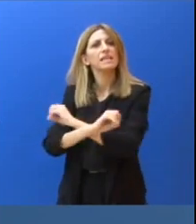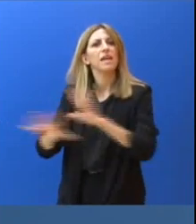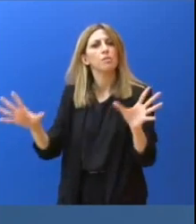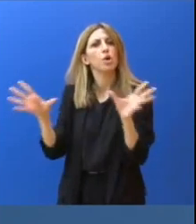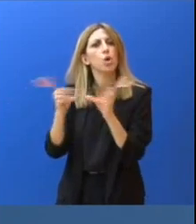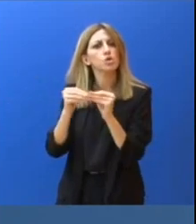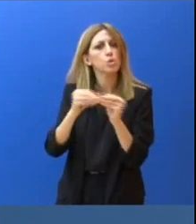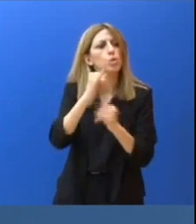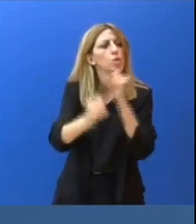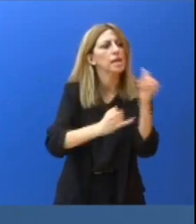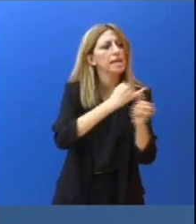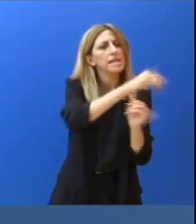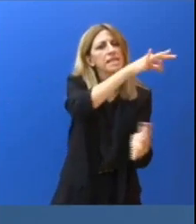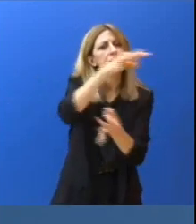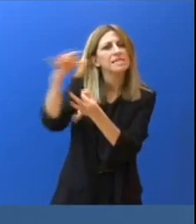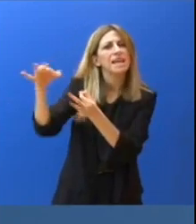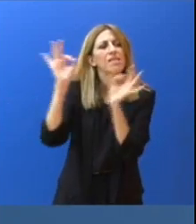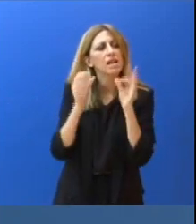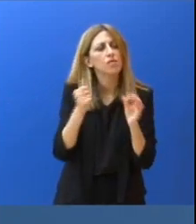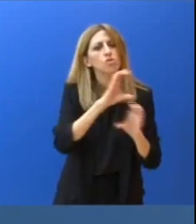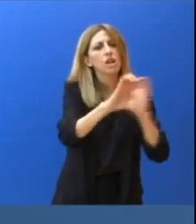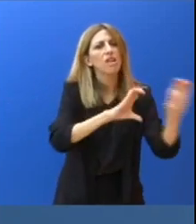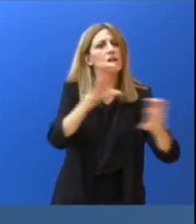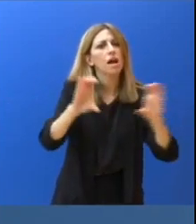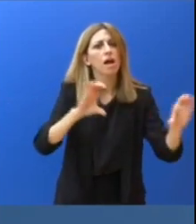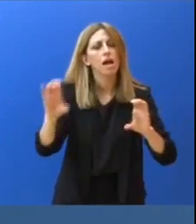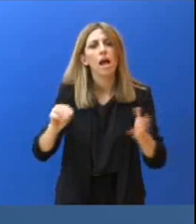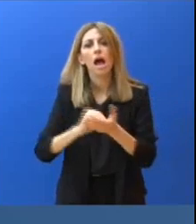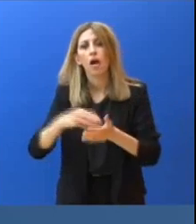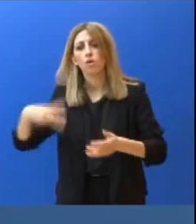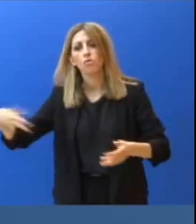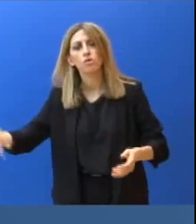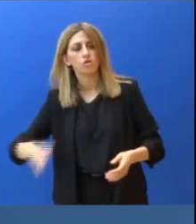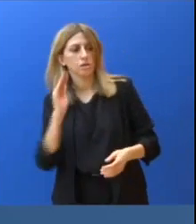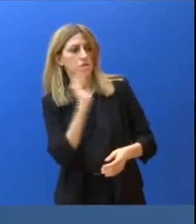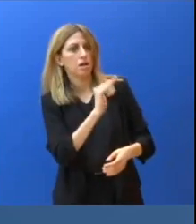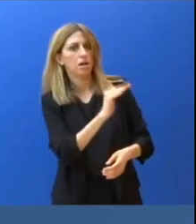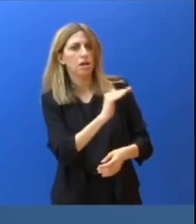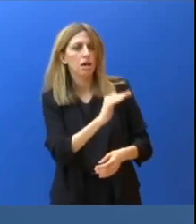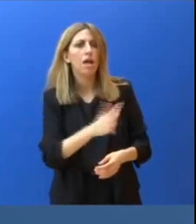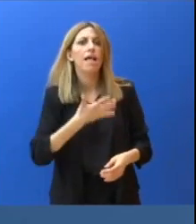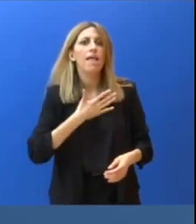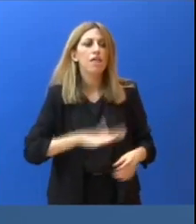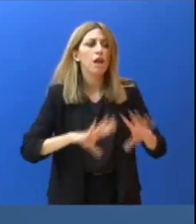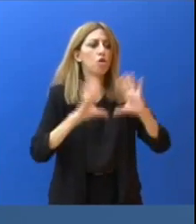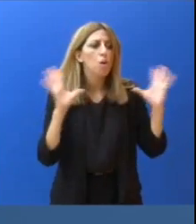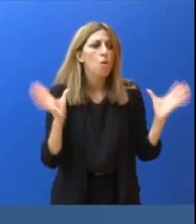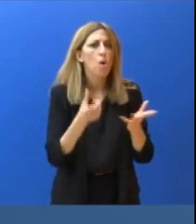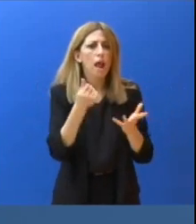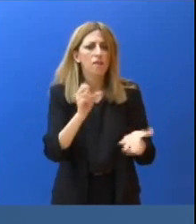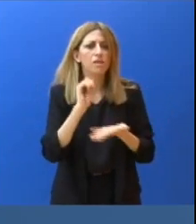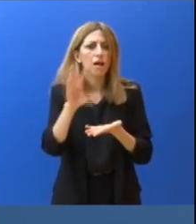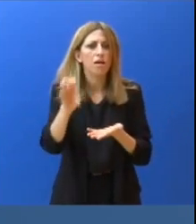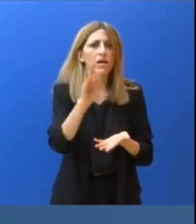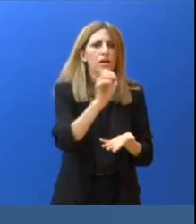το σχόλιο σας για την ανακοίνωση του ΣΥΡΙΖΑ που σας καλεί να καταθέσετε το ποσό που έλαβε κάθε μέσο στο πλαίσιο της καμπάνιας «Μένουμε σπίτι και μένουμε ασφαλείς» και στη συνέχεια να